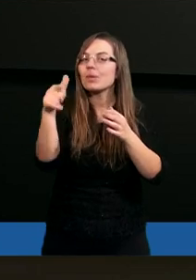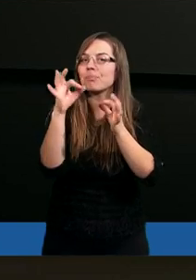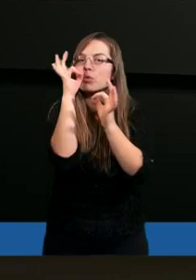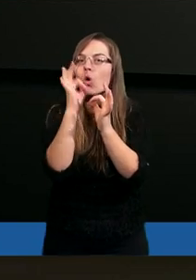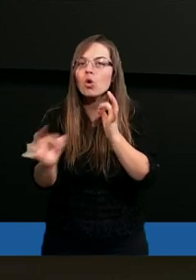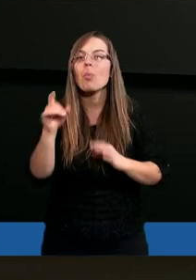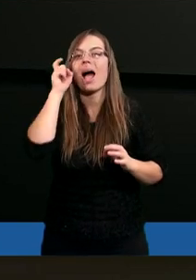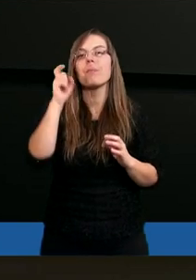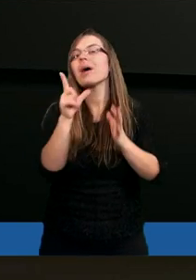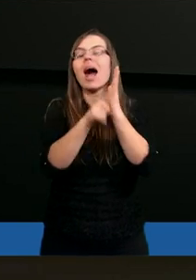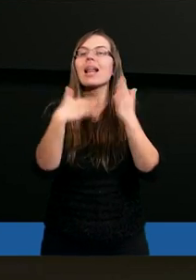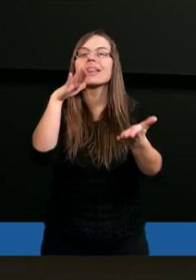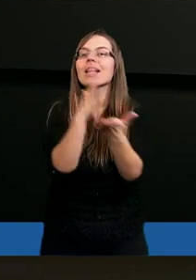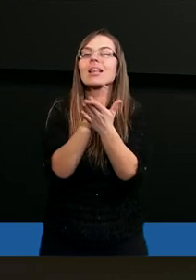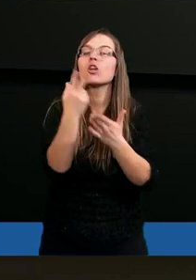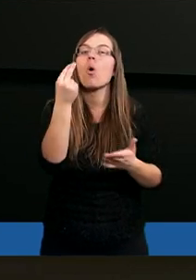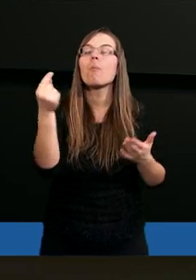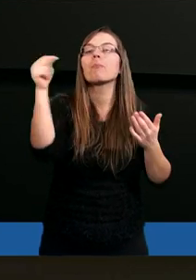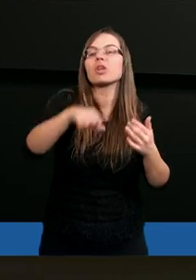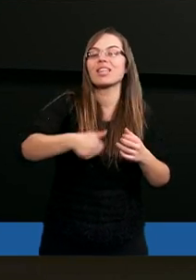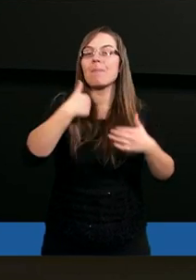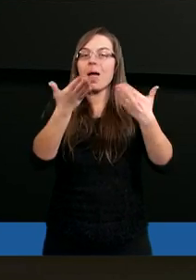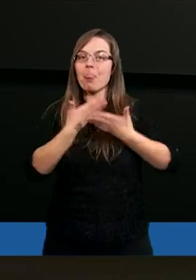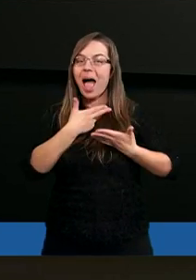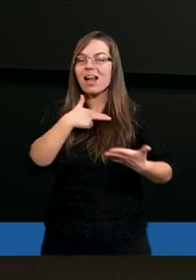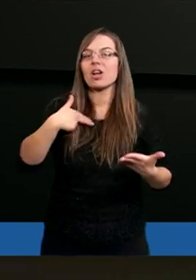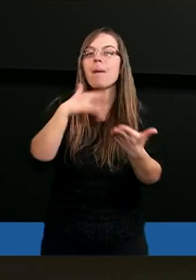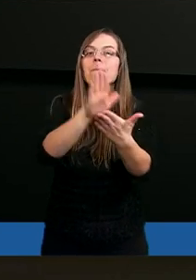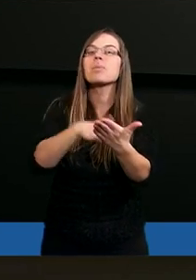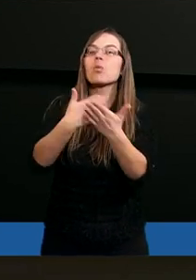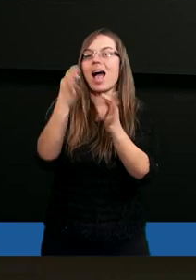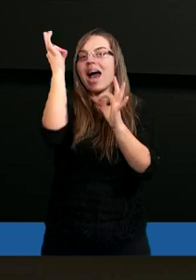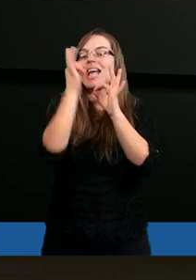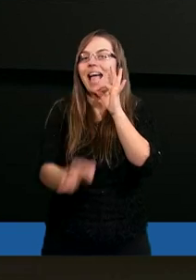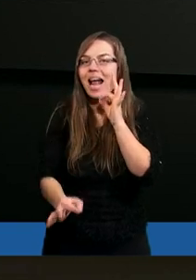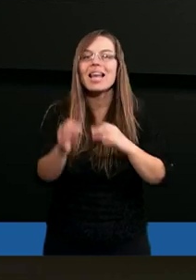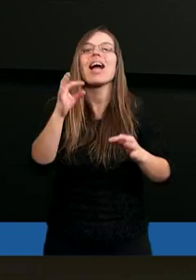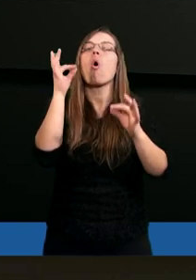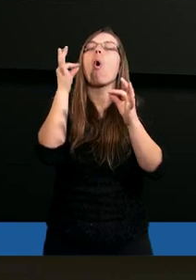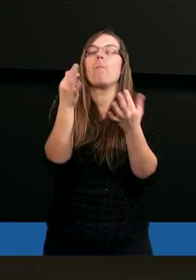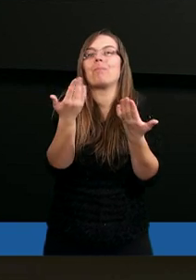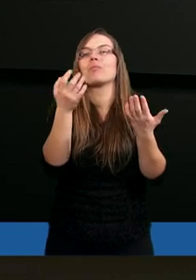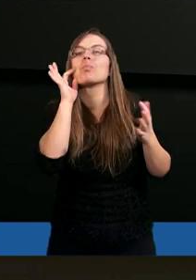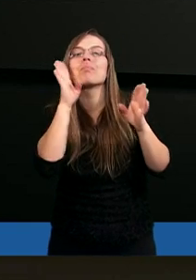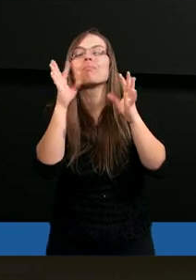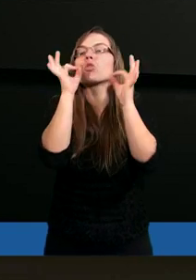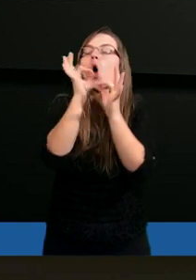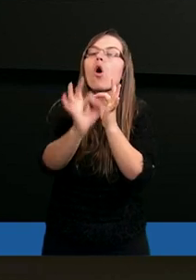doskonałym, ale przyszedł nie tylko po to, żeby dać nam pewien przykład idealnego, doskonałego życia.